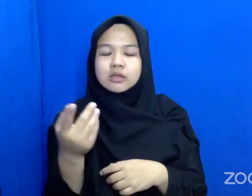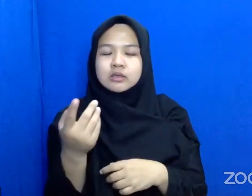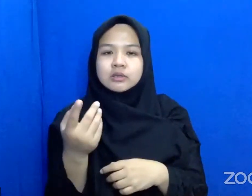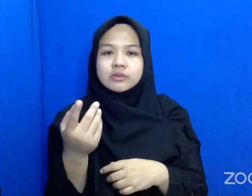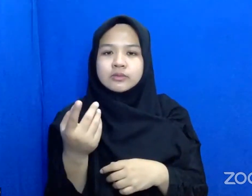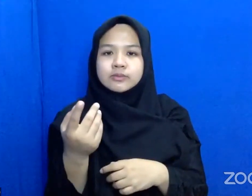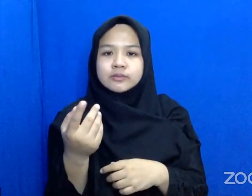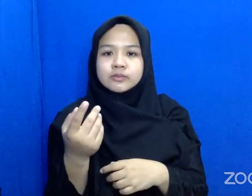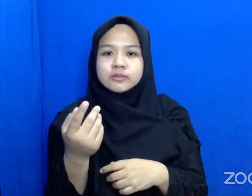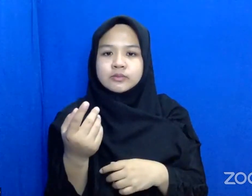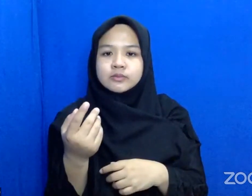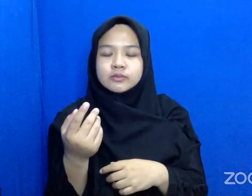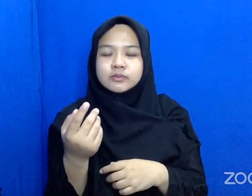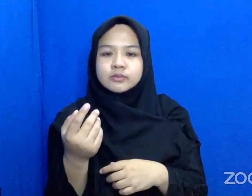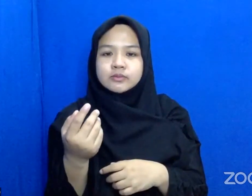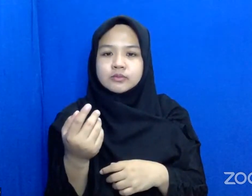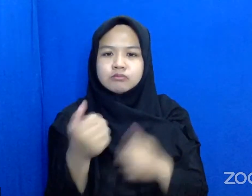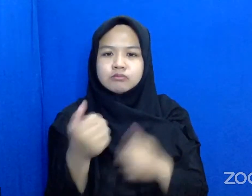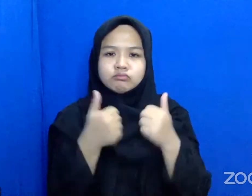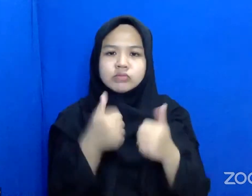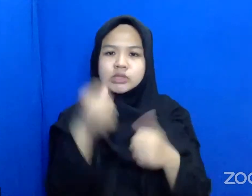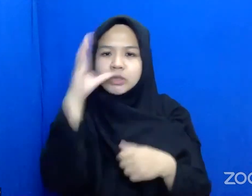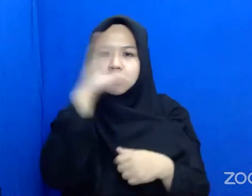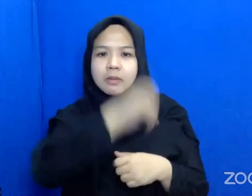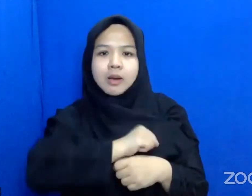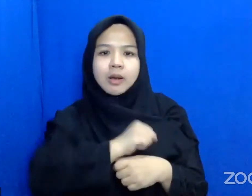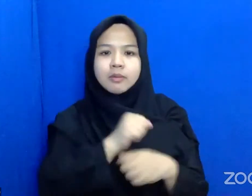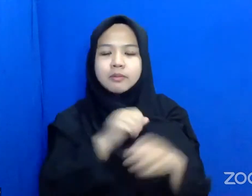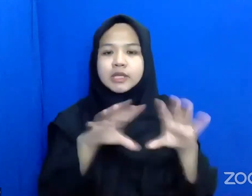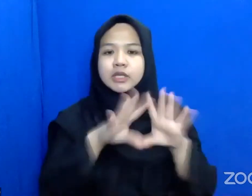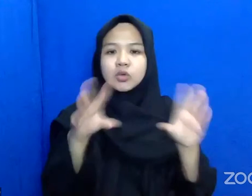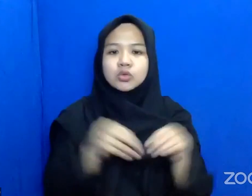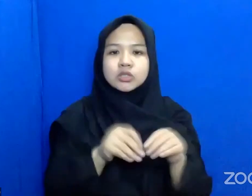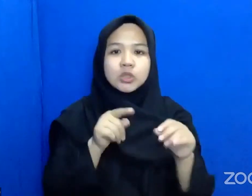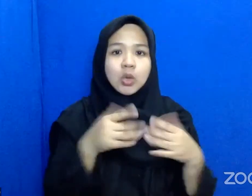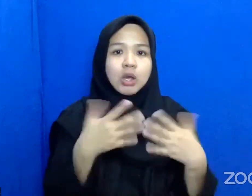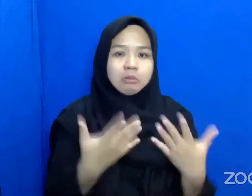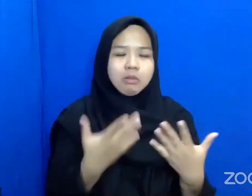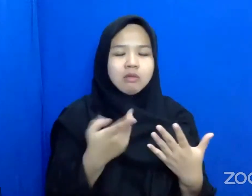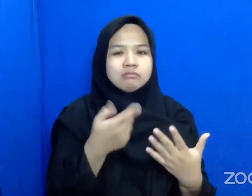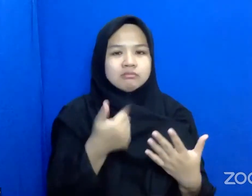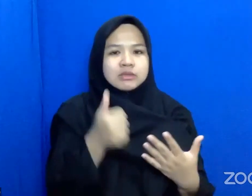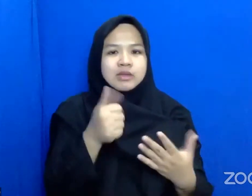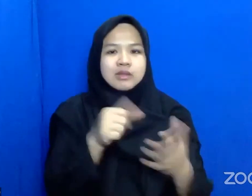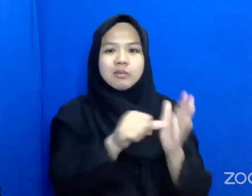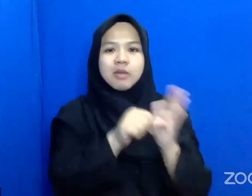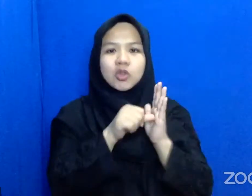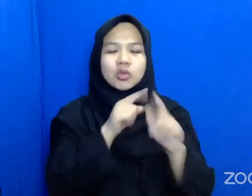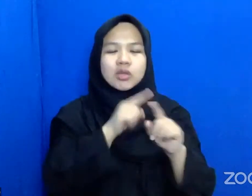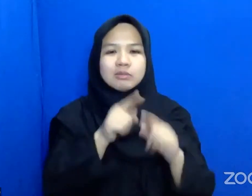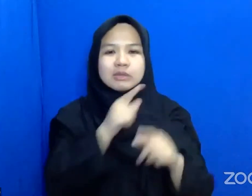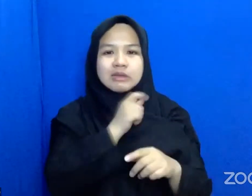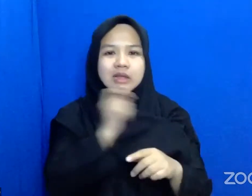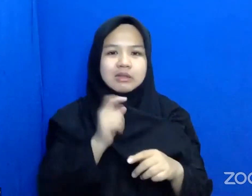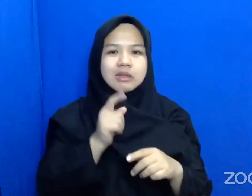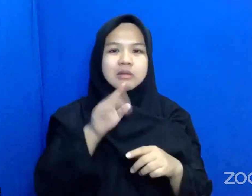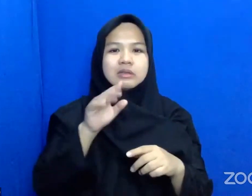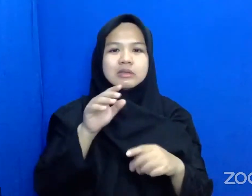Bahwa Bisa Memahami Tentang Apa Itu Inkusi Tentunya Tentunya Tentunya Tentunya Tentunya